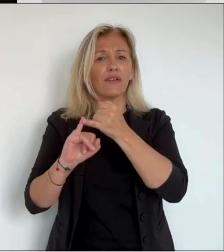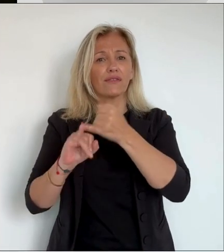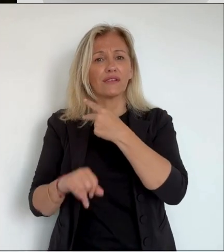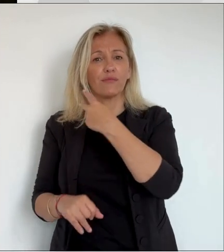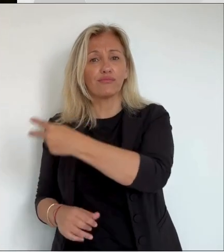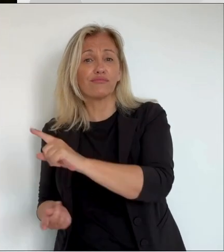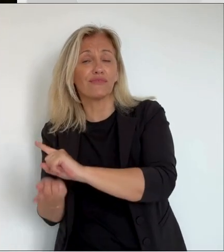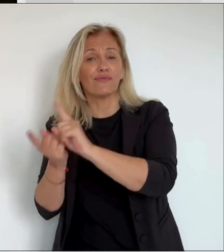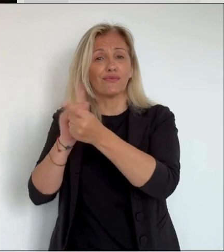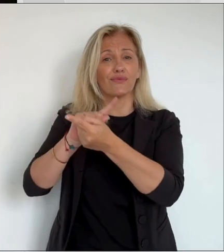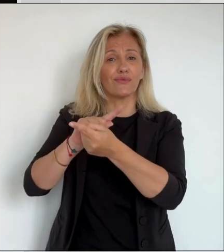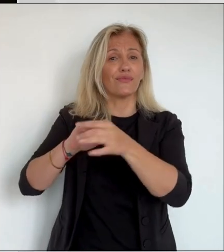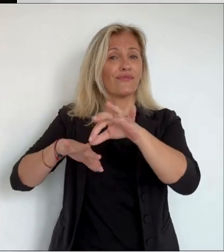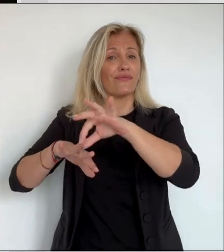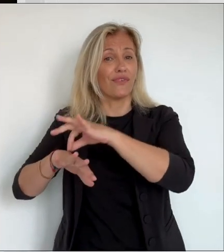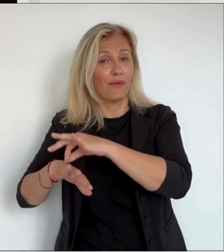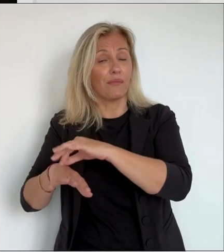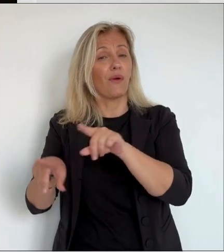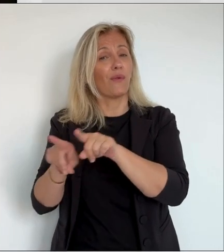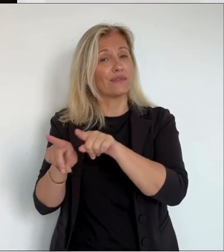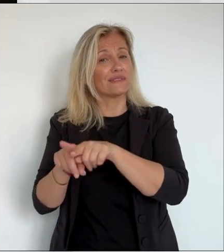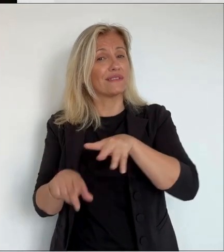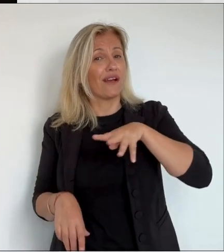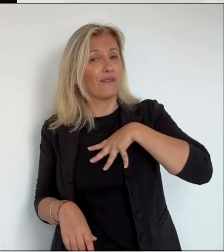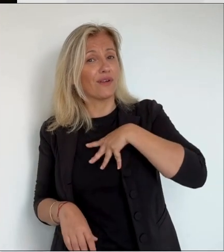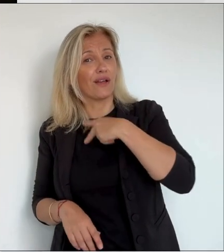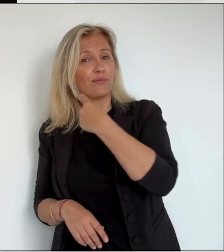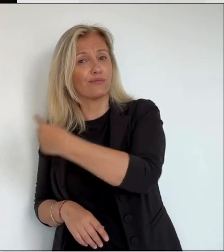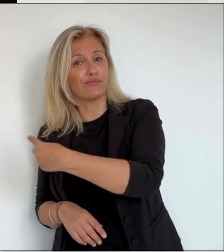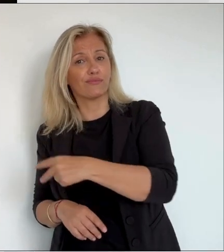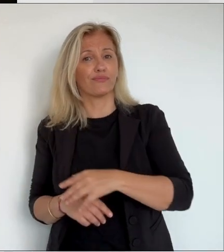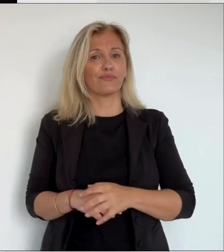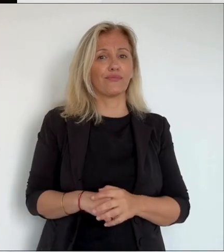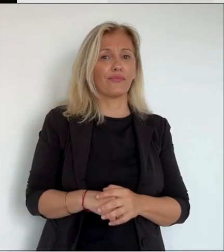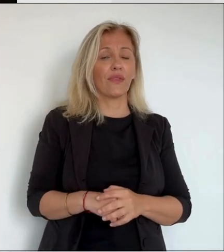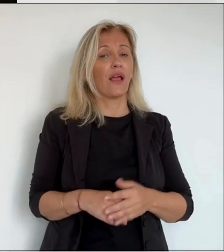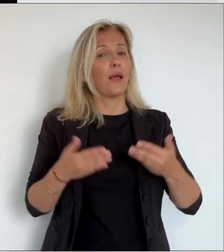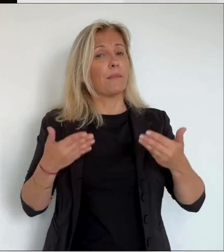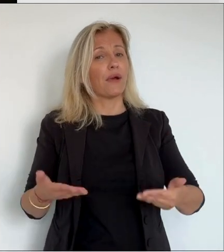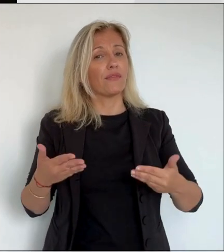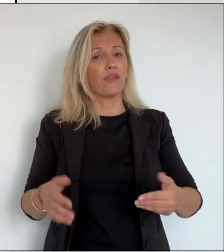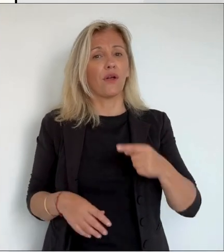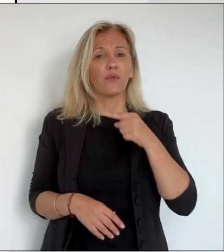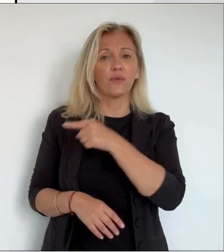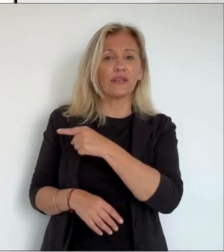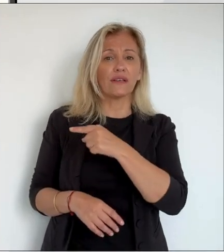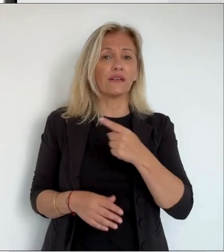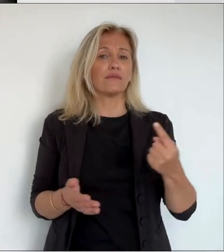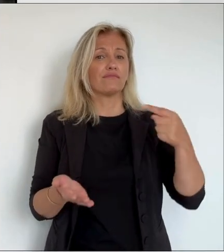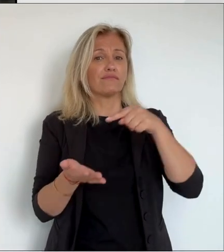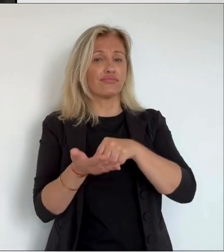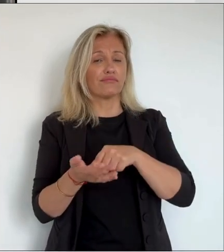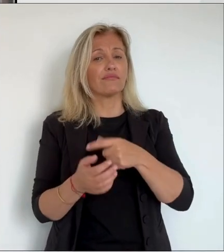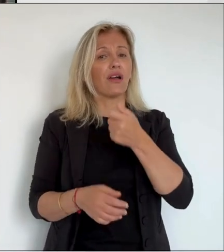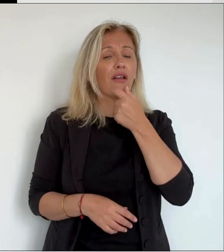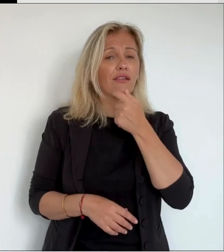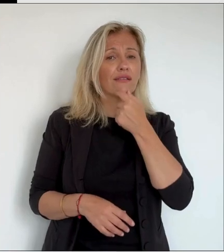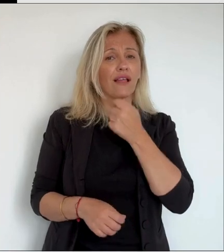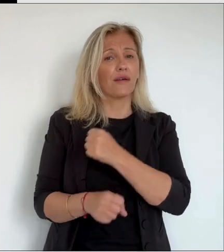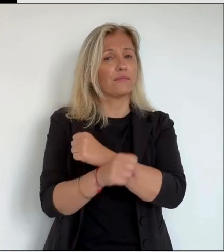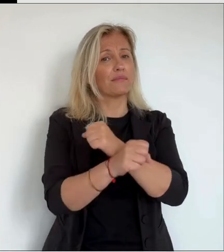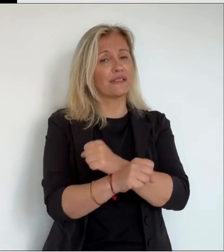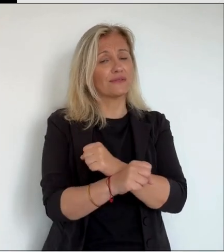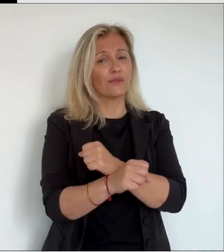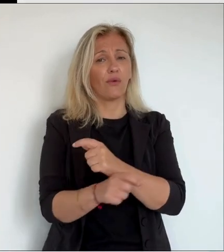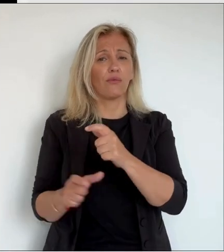'engagement du père de Julian Assange, 76 ans, d'une de ses conseils juridiques, devenue sa femme et mère de ses enfants. Julian Assange, à l